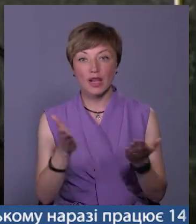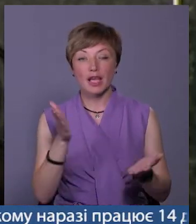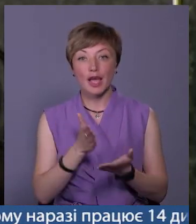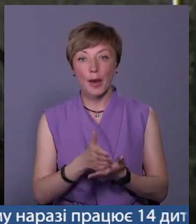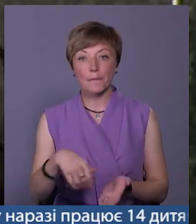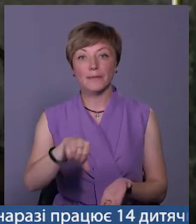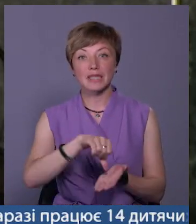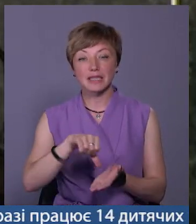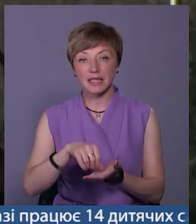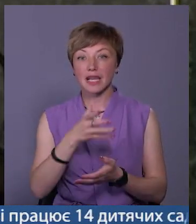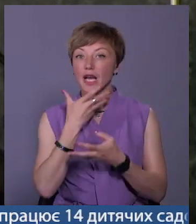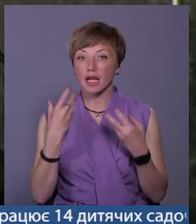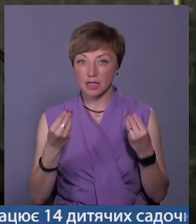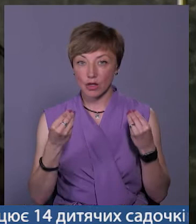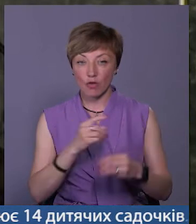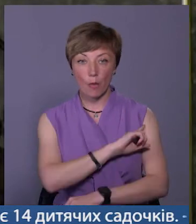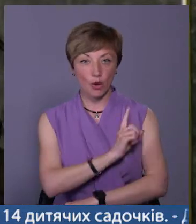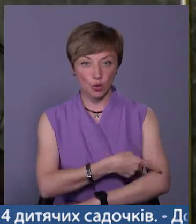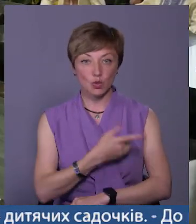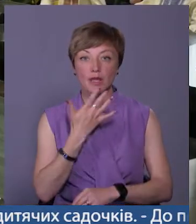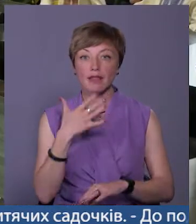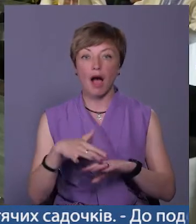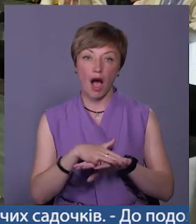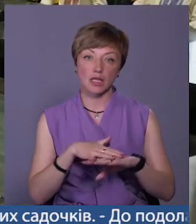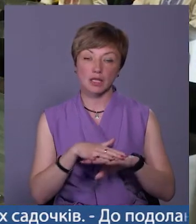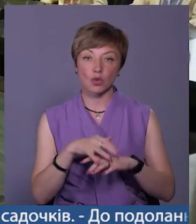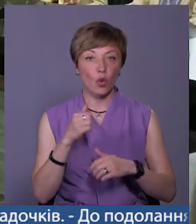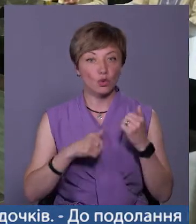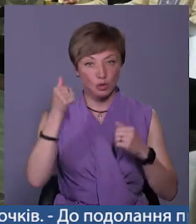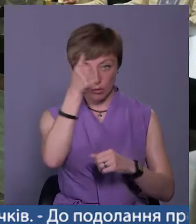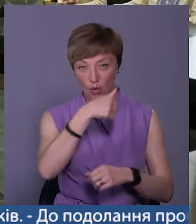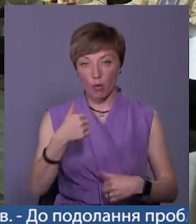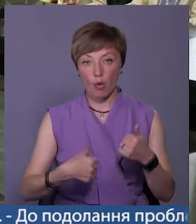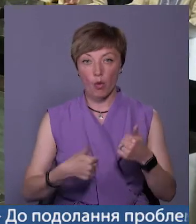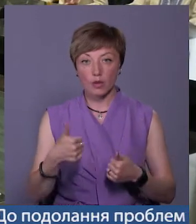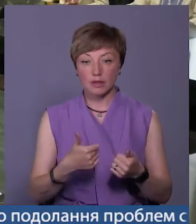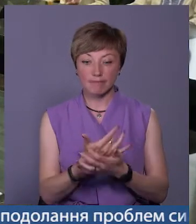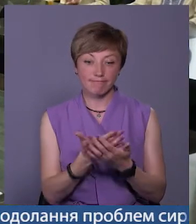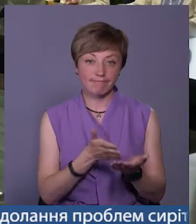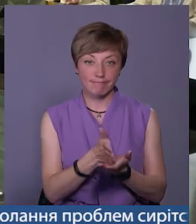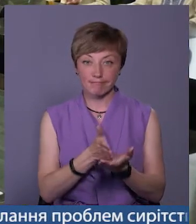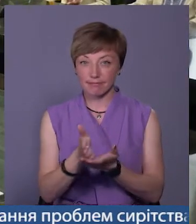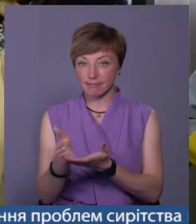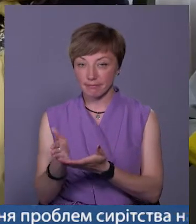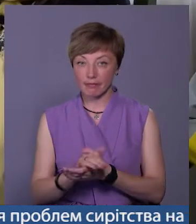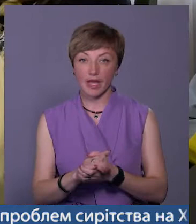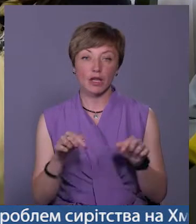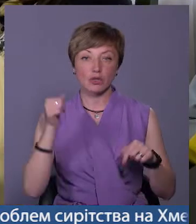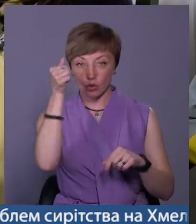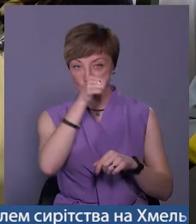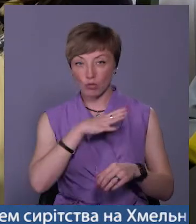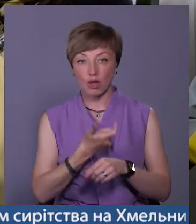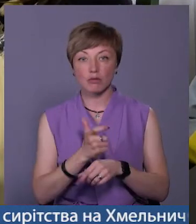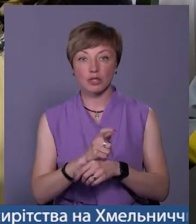представники красивої потужної нації. З кожним роком конкурс набуває багатограності та різноманіття. Цьогоріч було